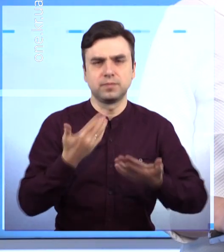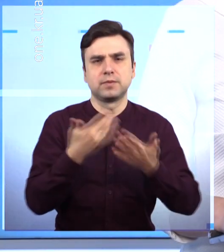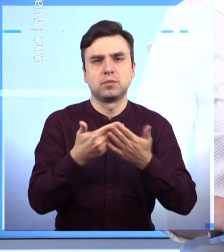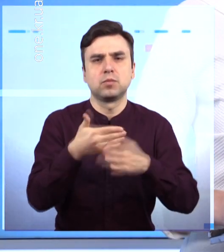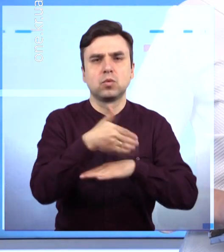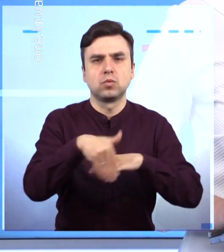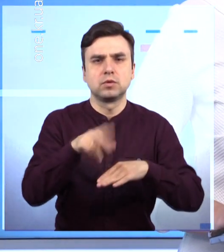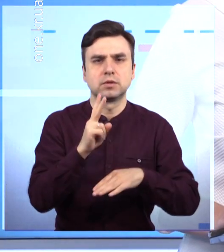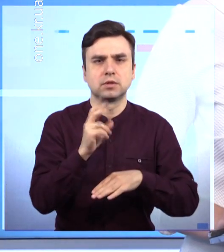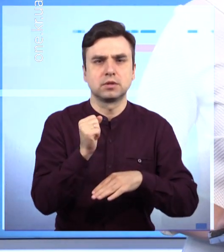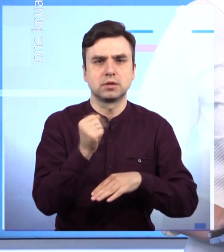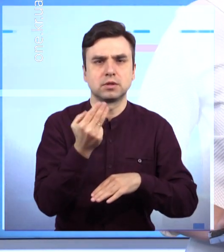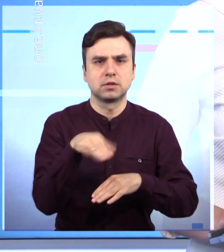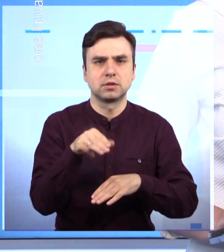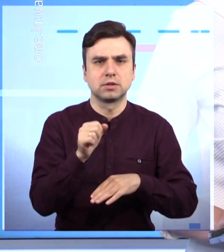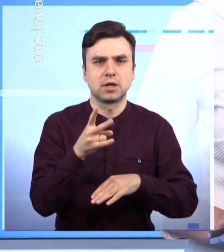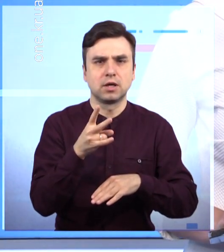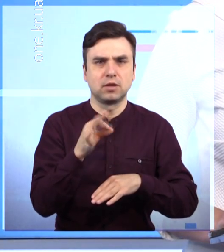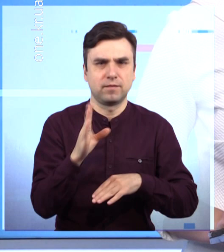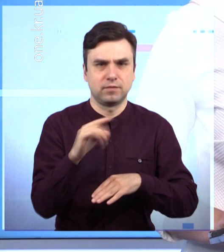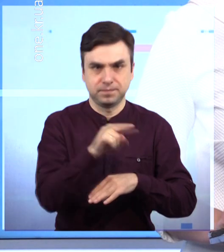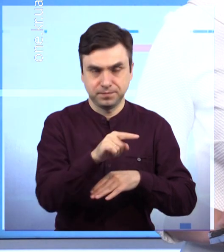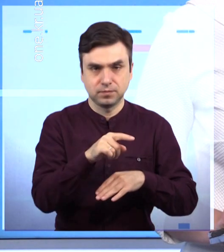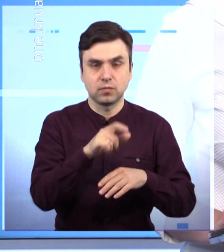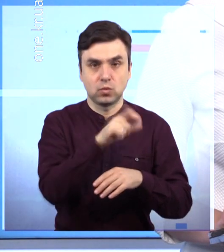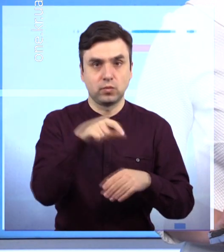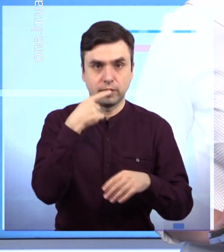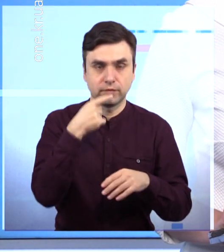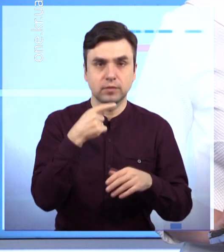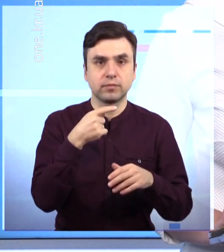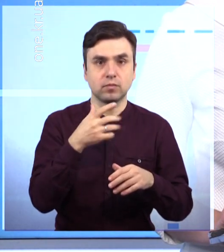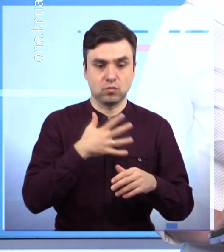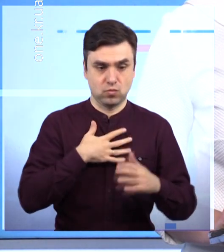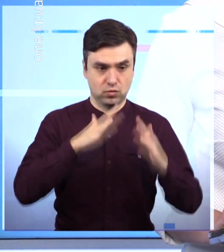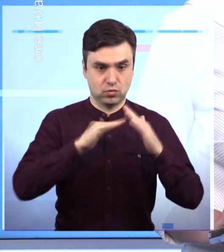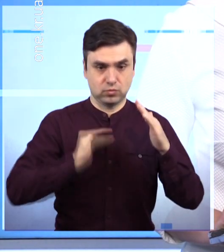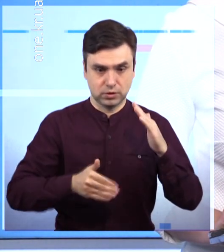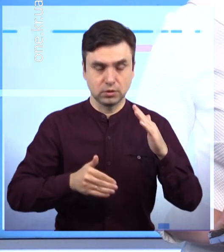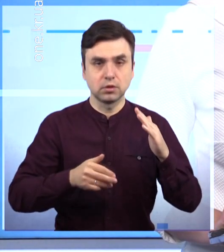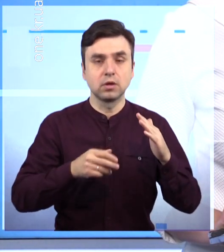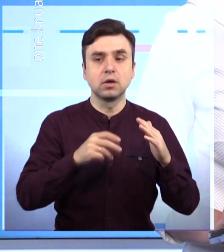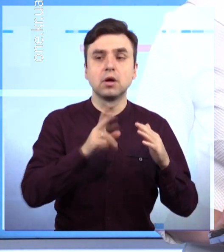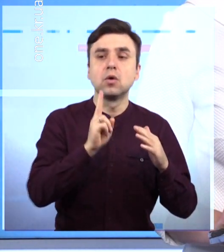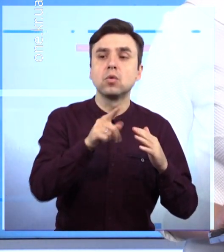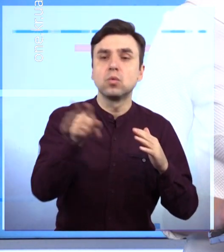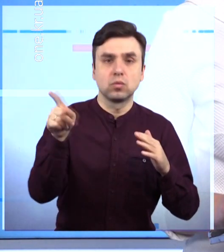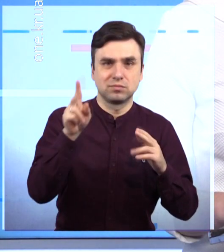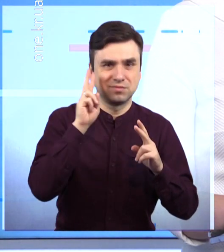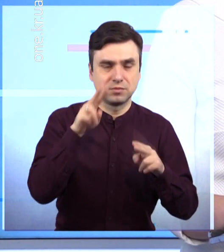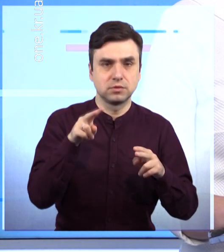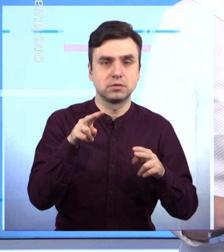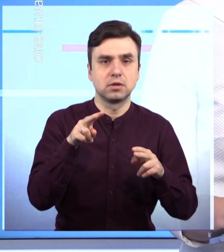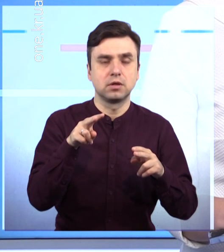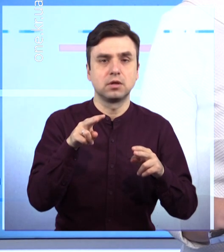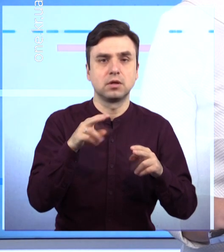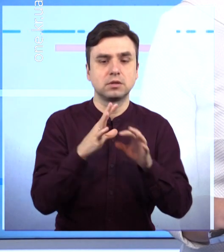Смачне, проте отруйне. У Металургійному районі потруїли чотирилапих. Постраждали домашні улюбленці містян, що мешкають у